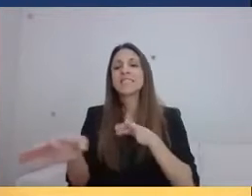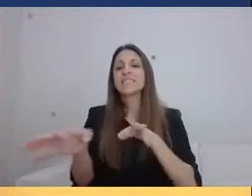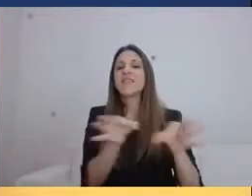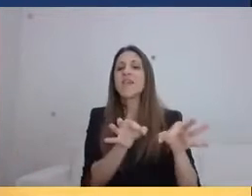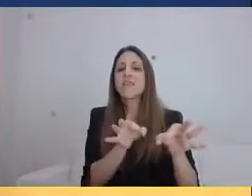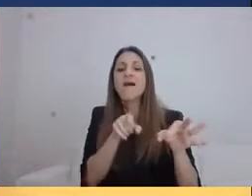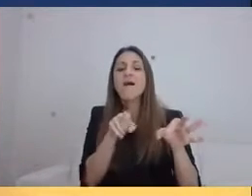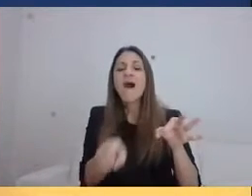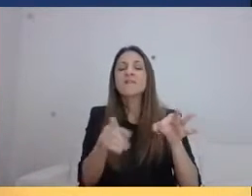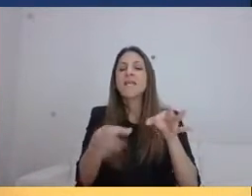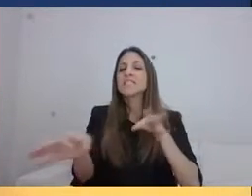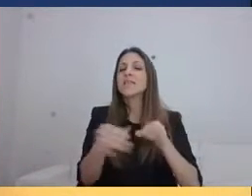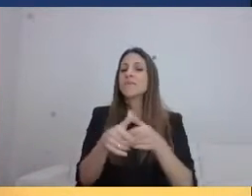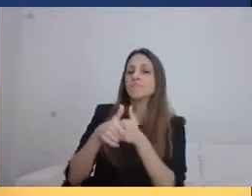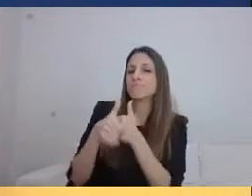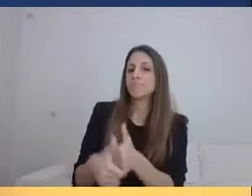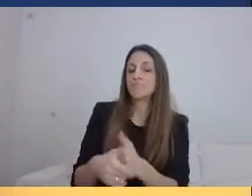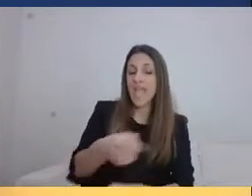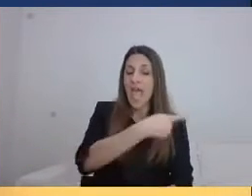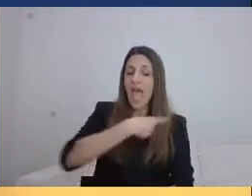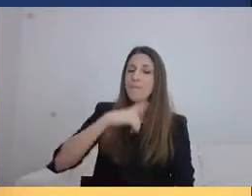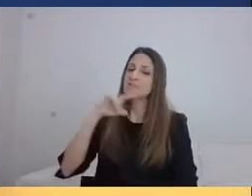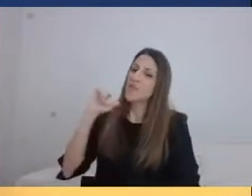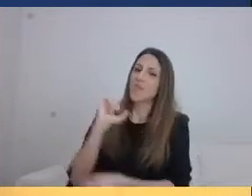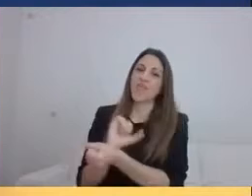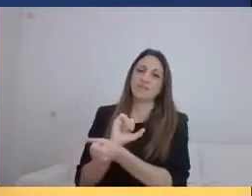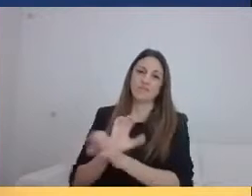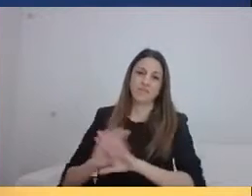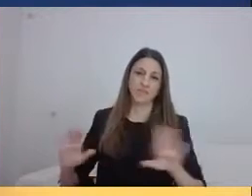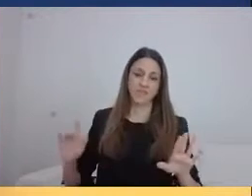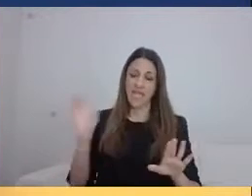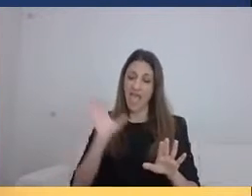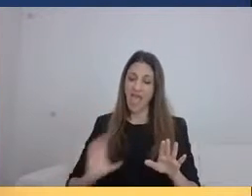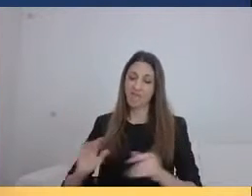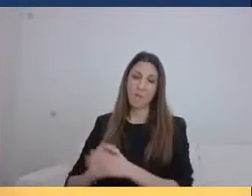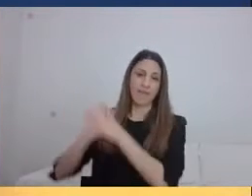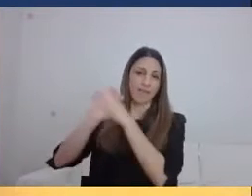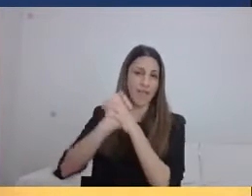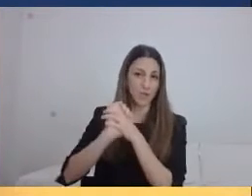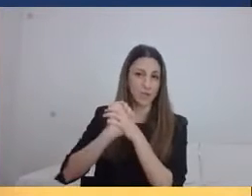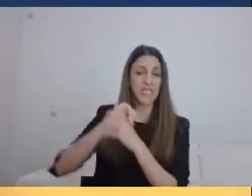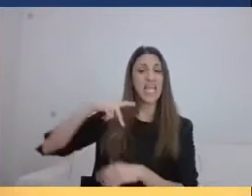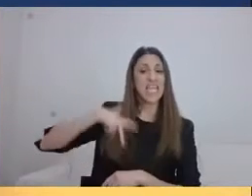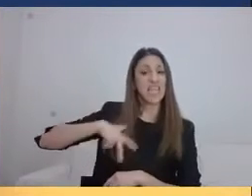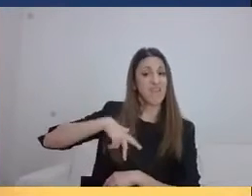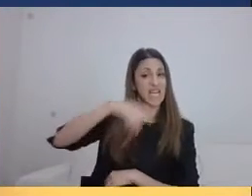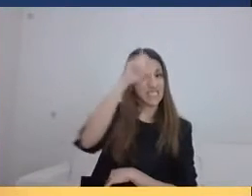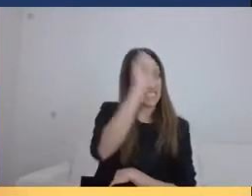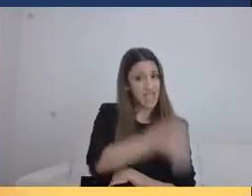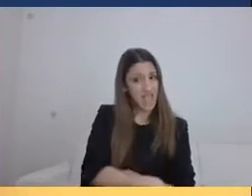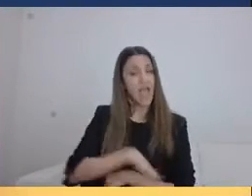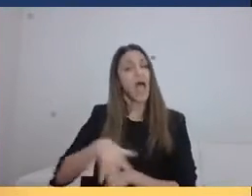δέσμευση της Κομισιόν, των κρατών μελών αλλά και των σχολείων εδώ. Αλλά σε τελική ανάλυση,